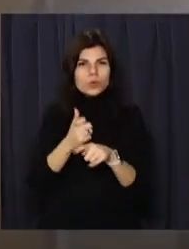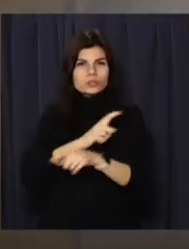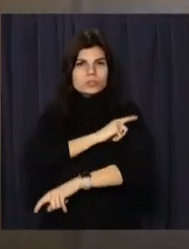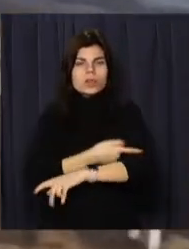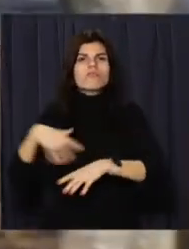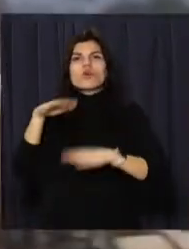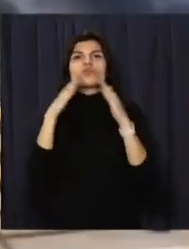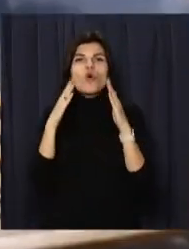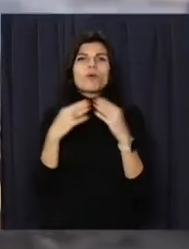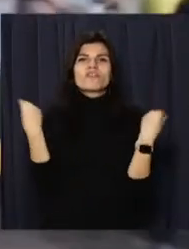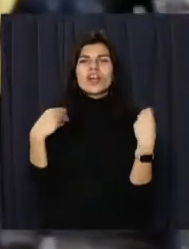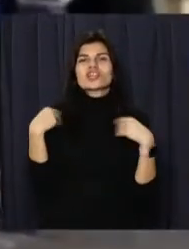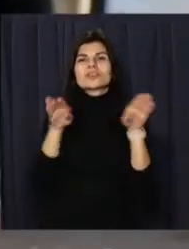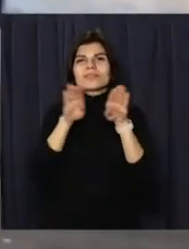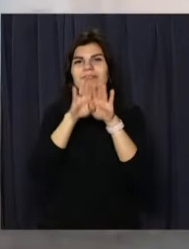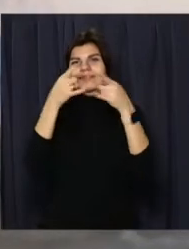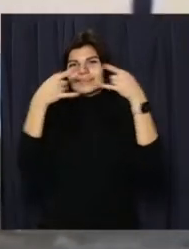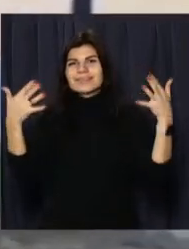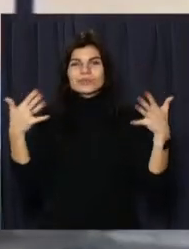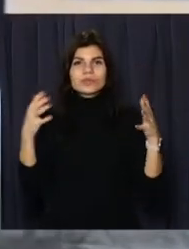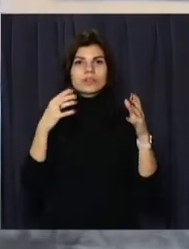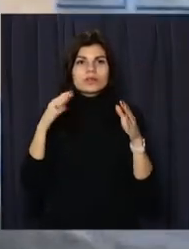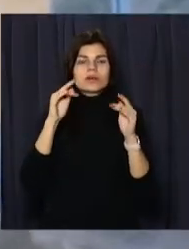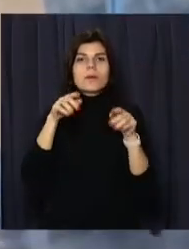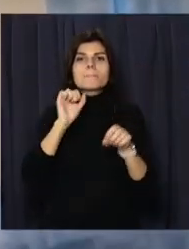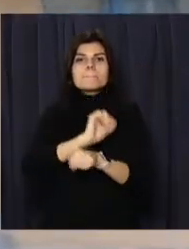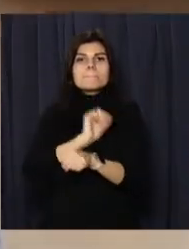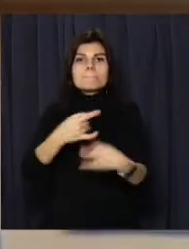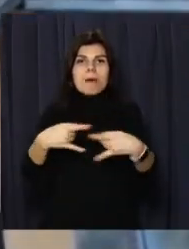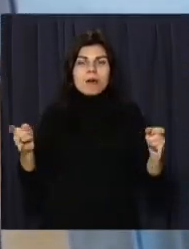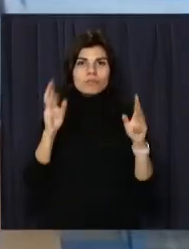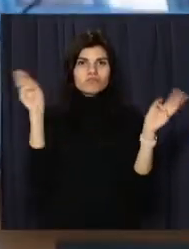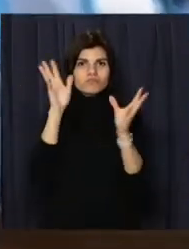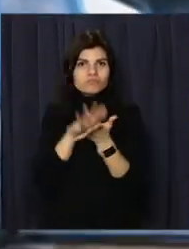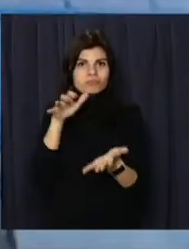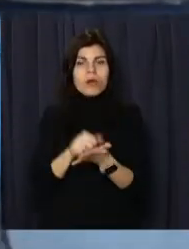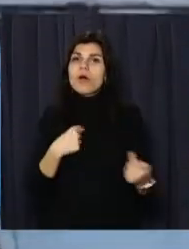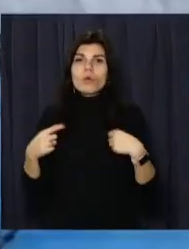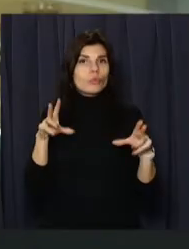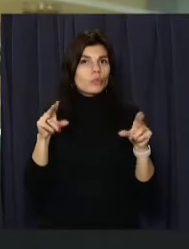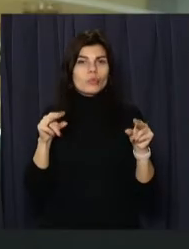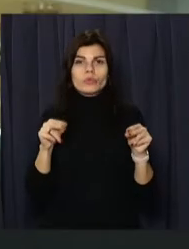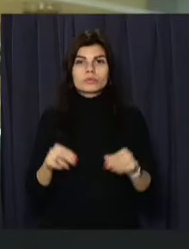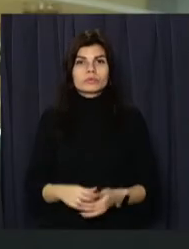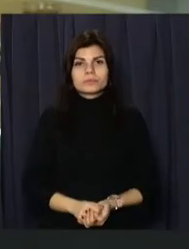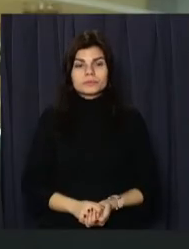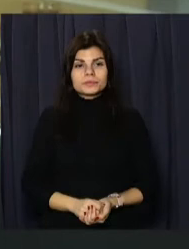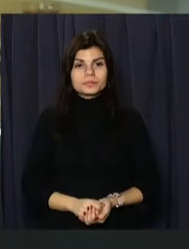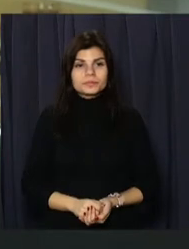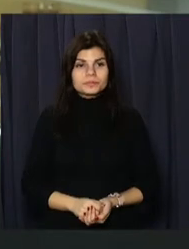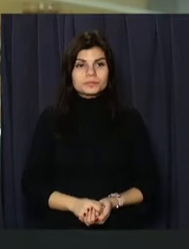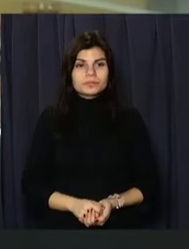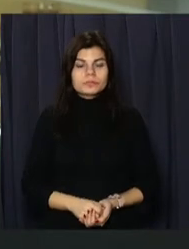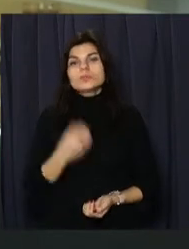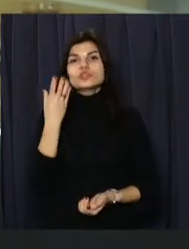домашнього побиту, меблі та облицювання балконів. Загиблих та постраждалих немає. Ще одне